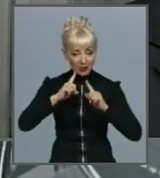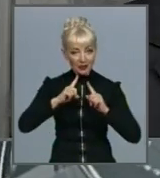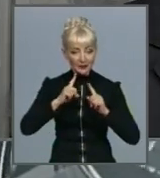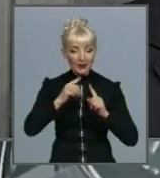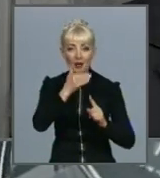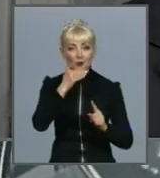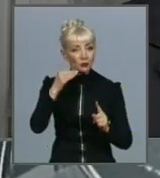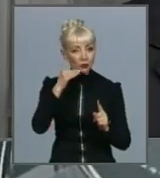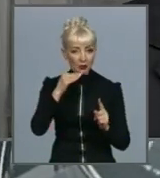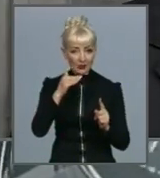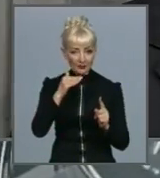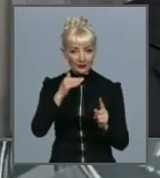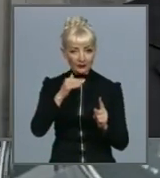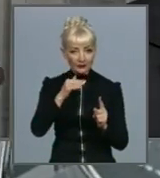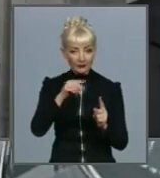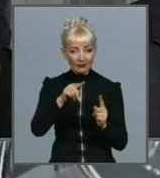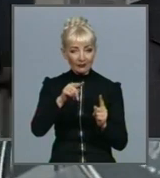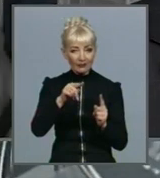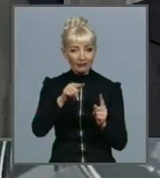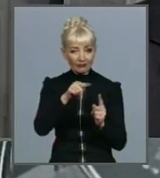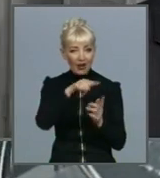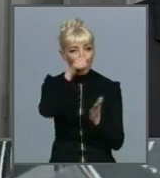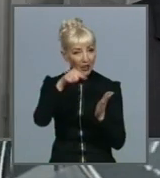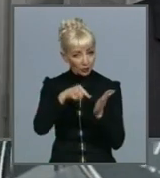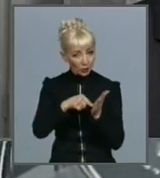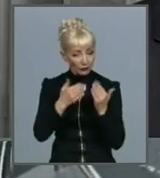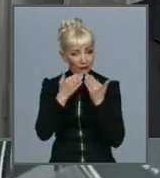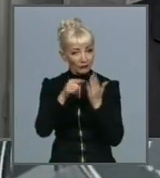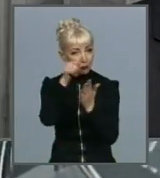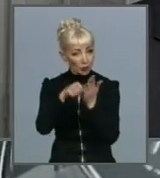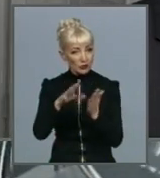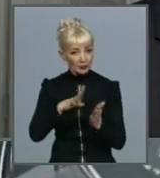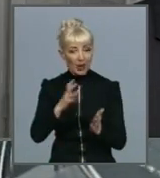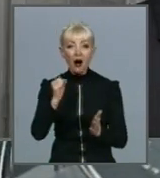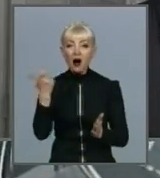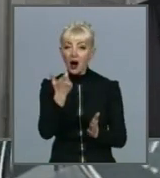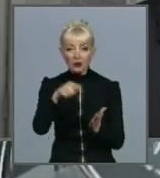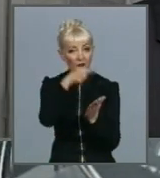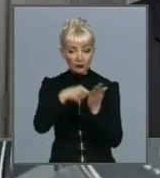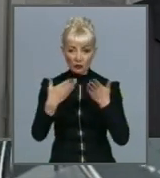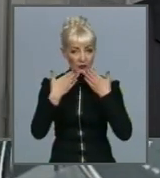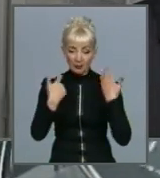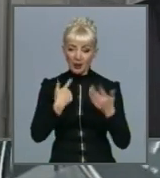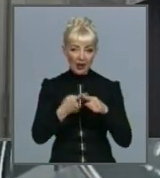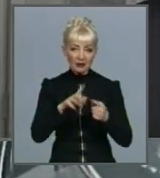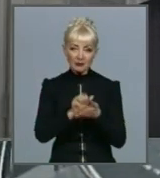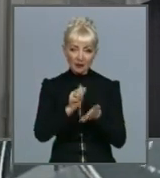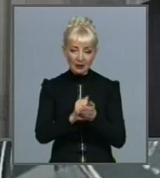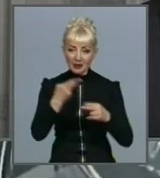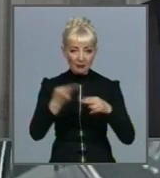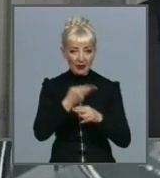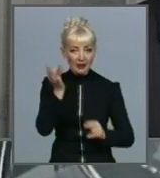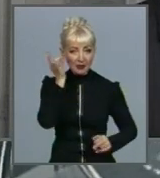Харкова питань не було, тому що ми цим займаємося без напоминання. Що стосується енергоефективності, для нас це основа основ,